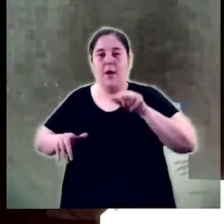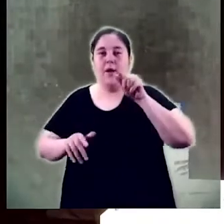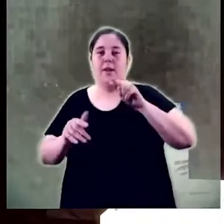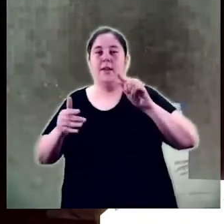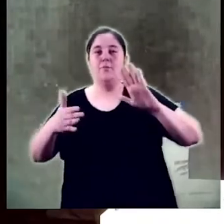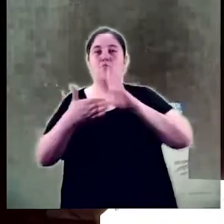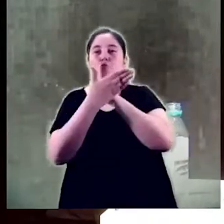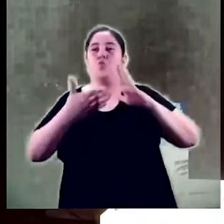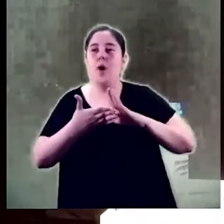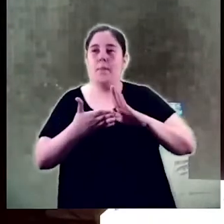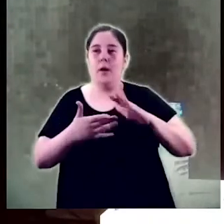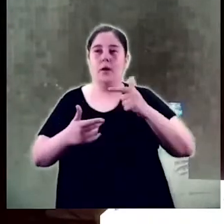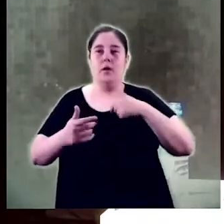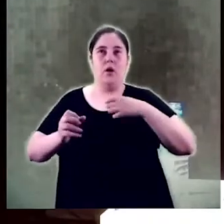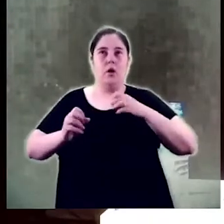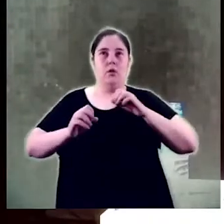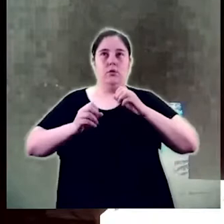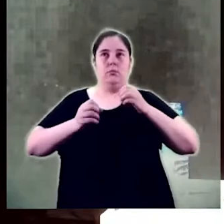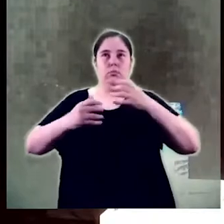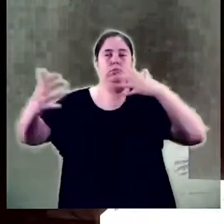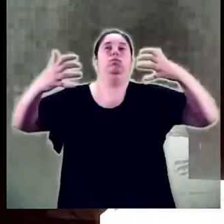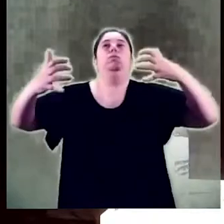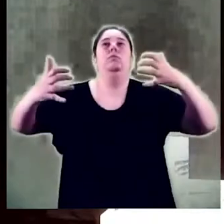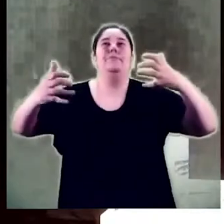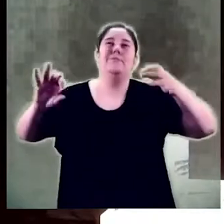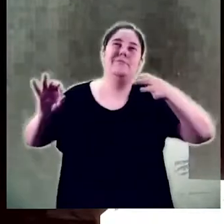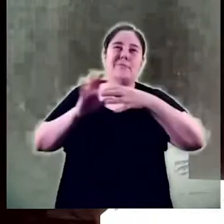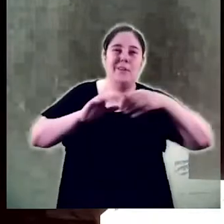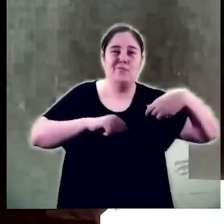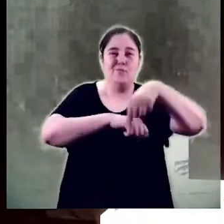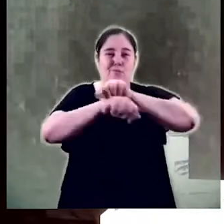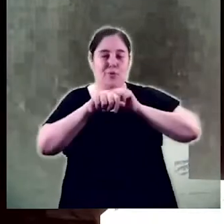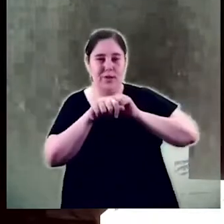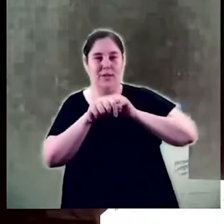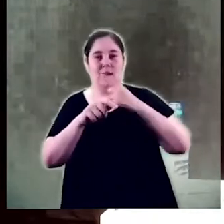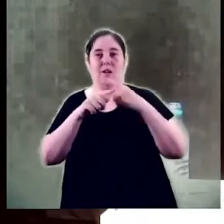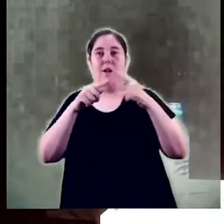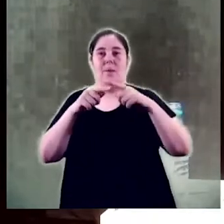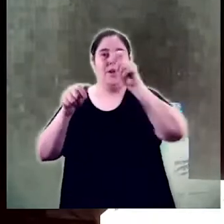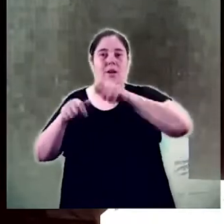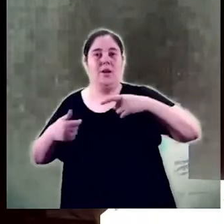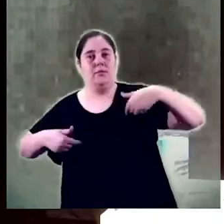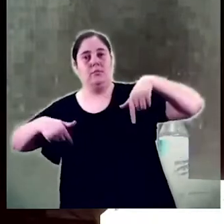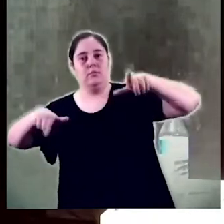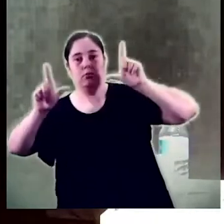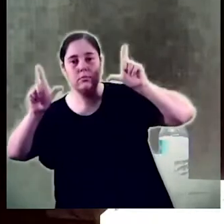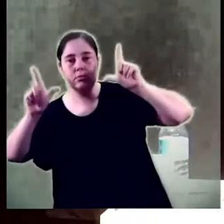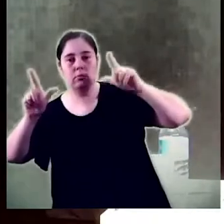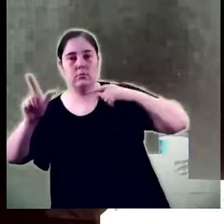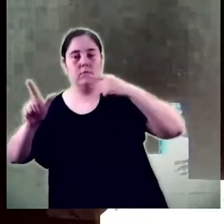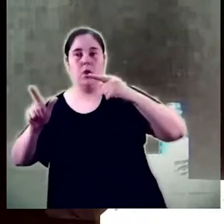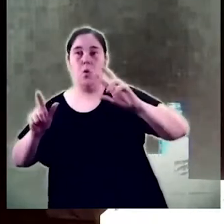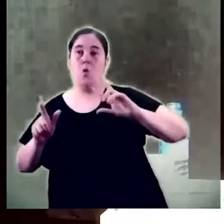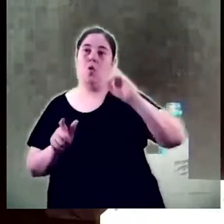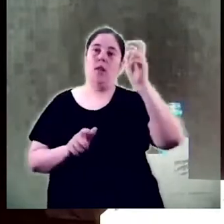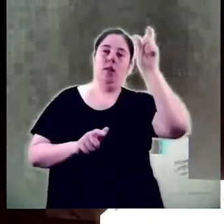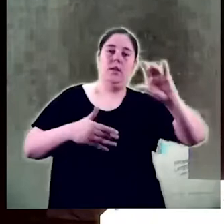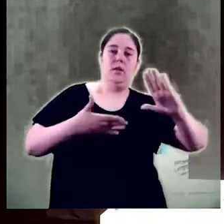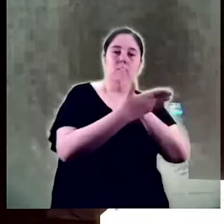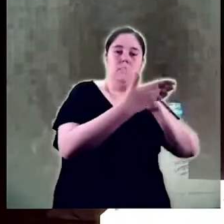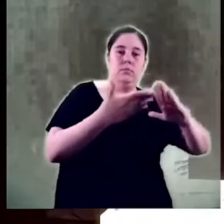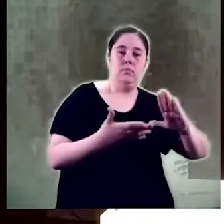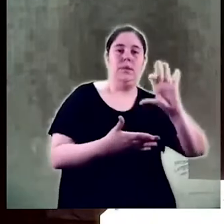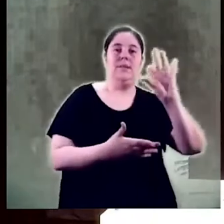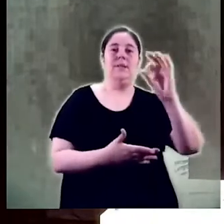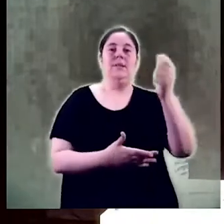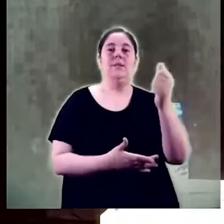poema el reclam pren una dimensió política com el mateix arrelar aferrissat de la protagonista remunta